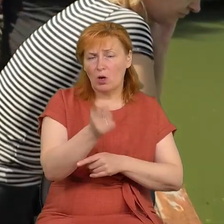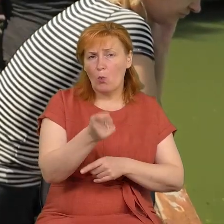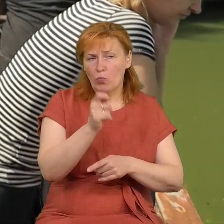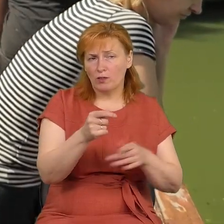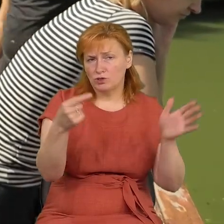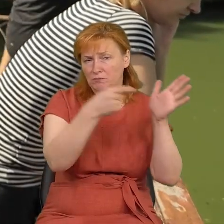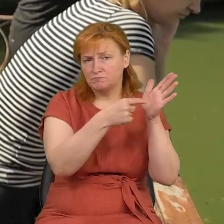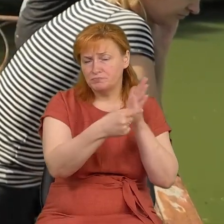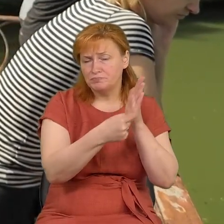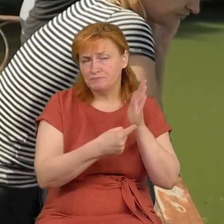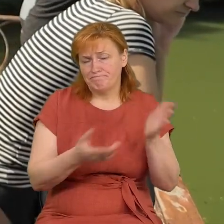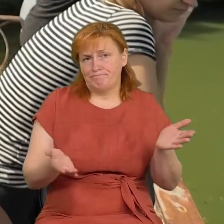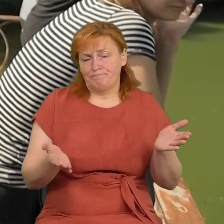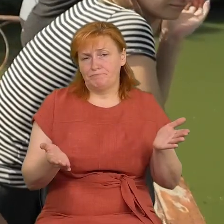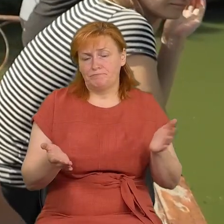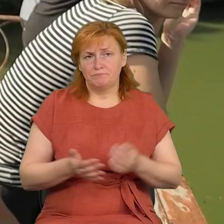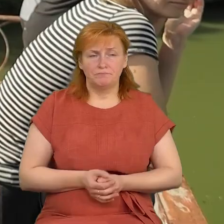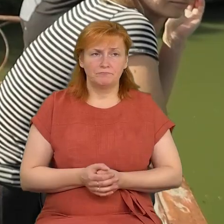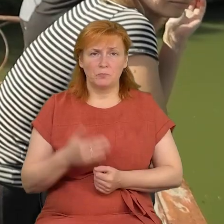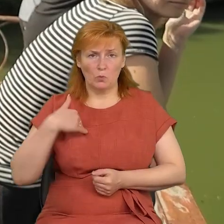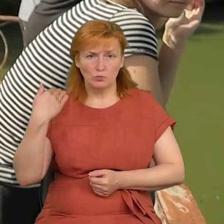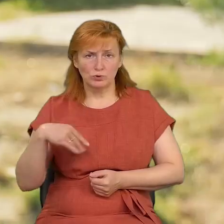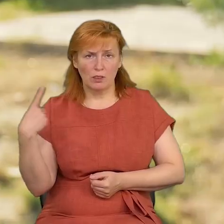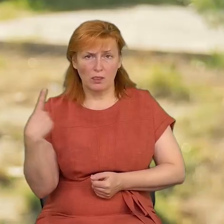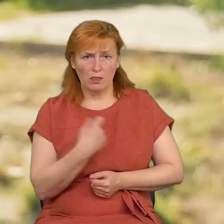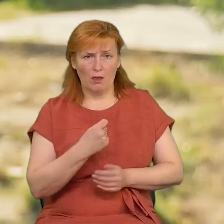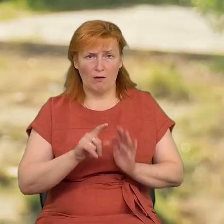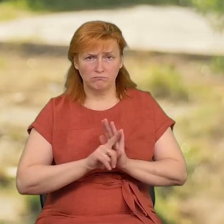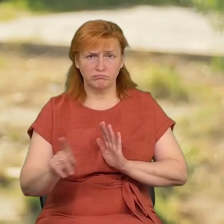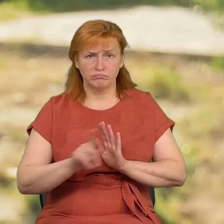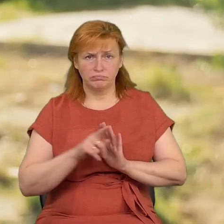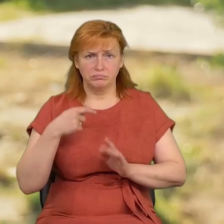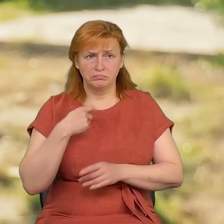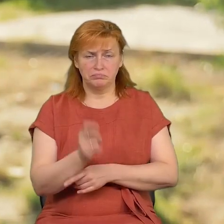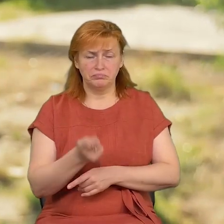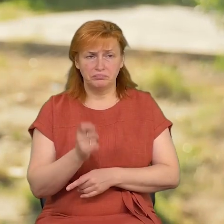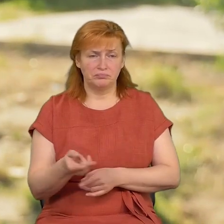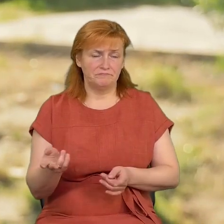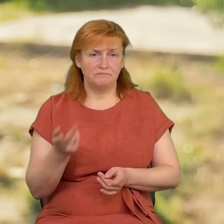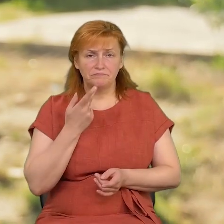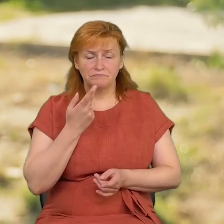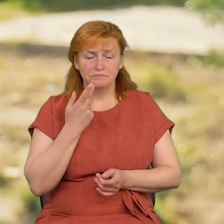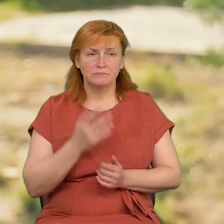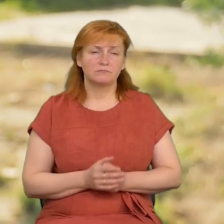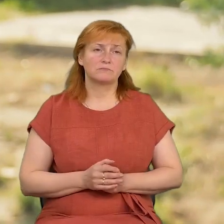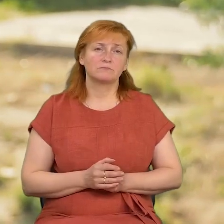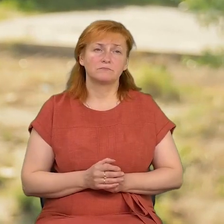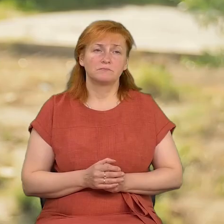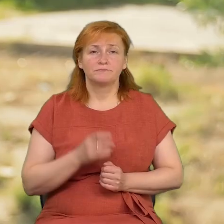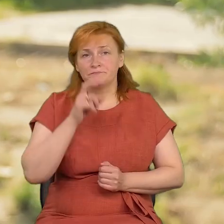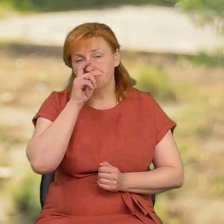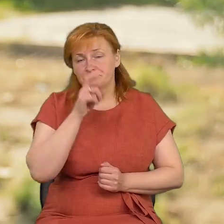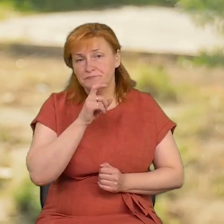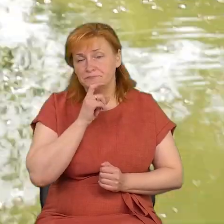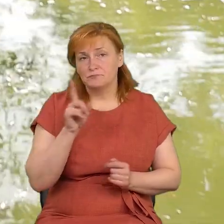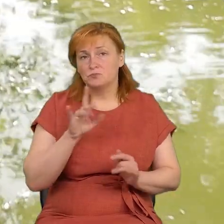Скоріше всього. Ну, як вона побіта? Якщо я вже тиждень з цього озера їм. Слів якийсь. Ну, в мене фабрика, або що? Без зрозумів, що тут є